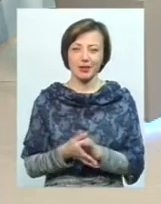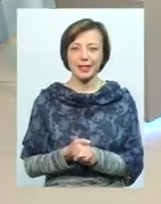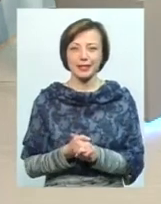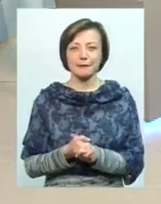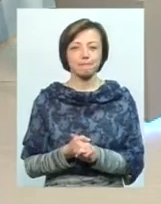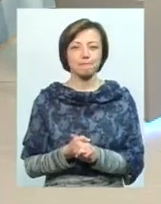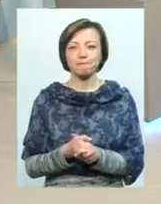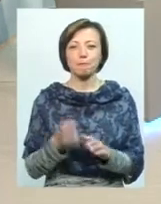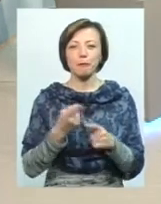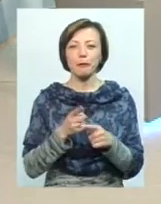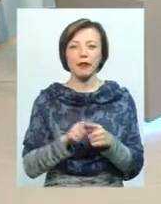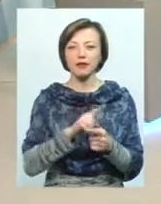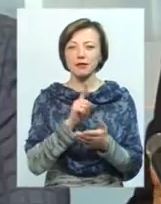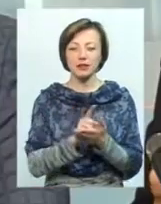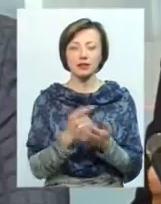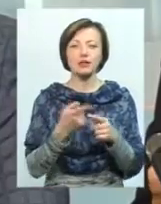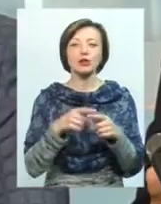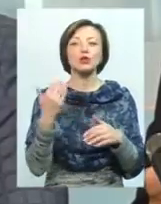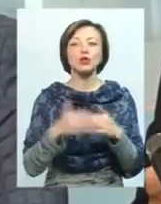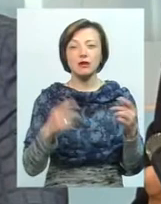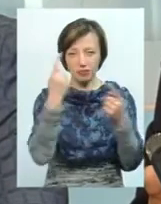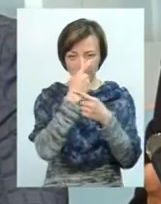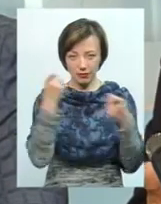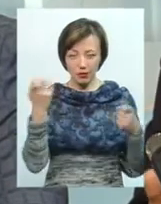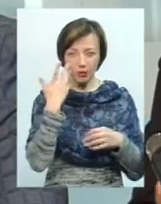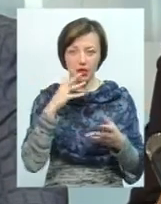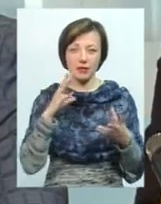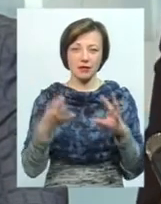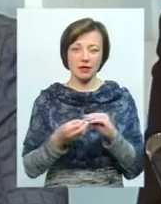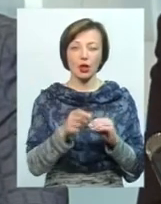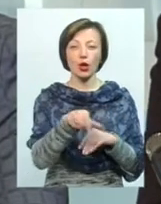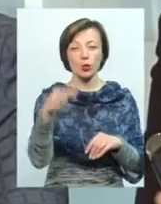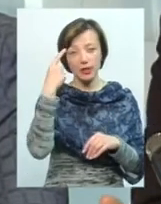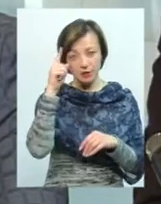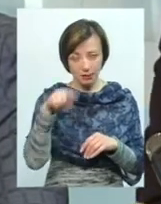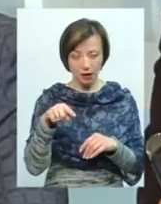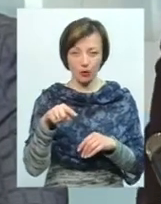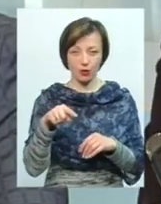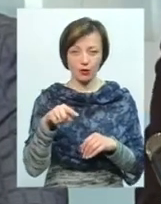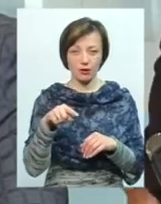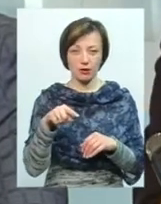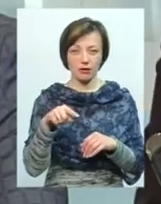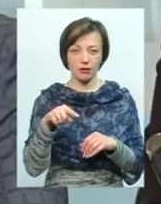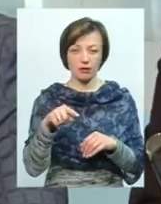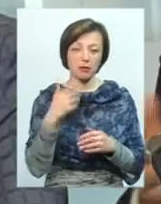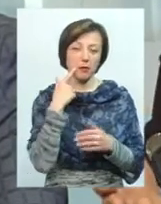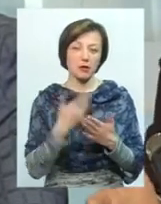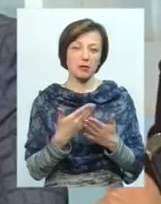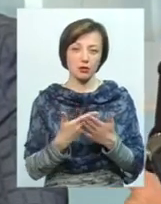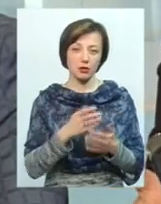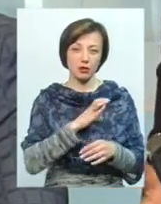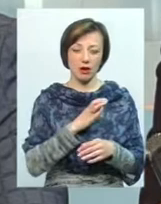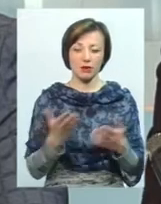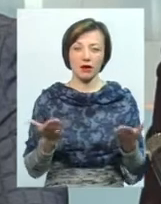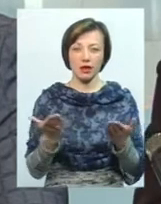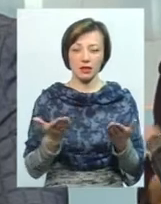має звучати в майбутньому, це вже звучало під час звітів. Люди знають в принципі приблизно статки, тут